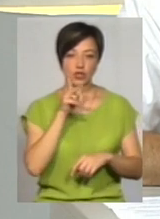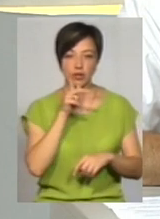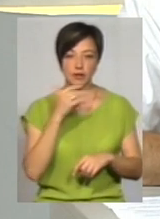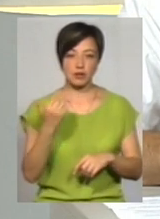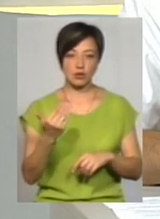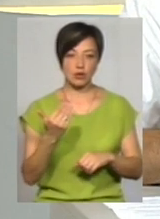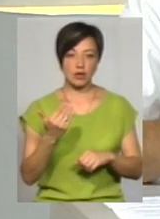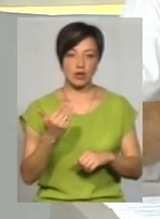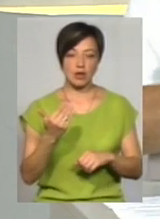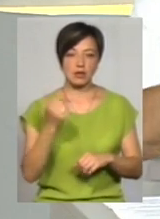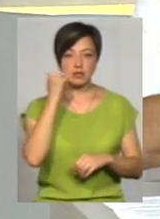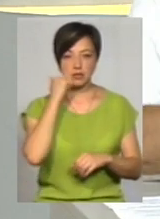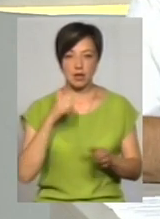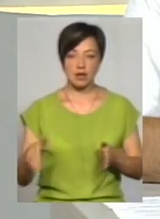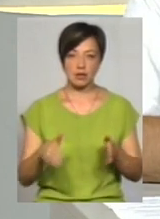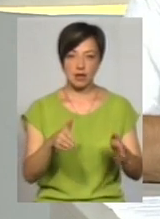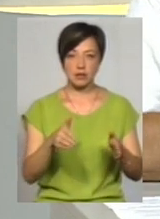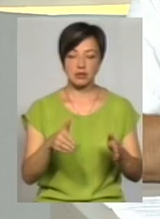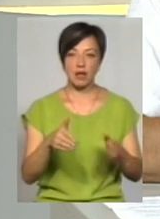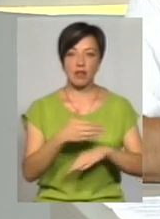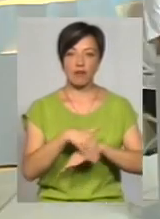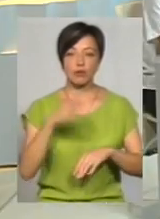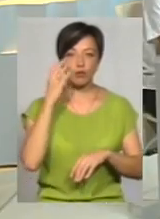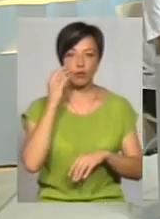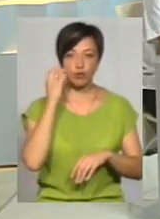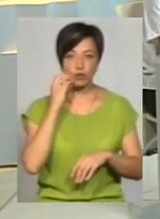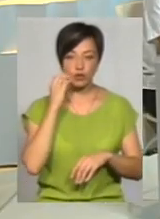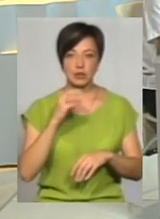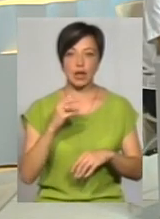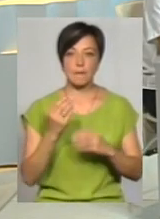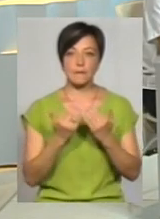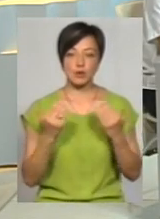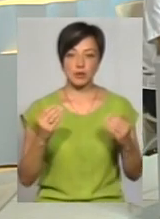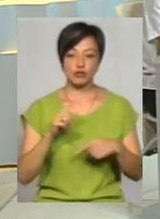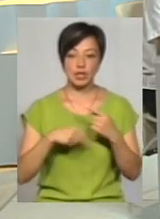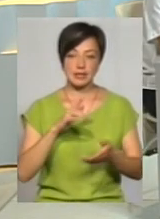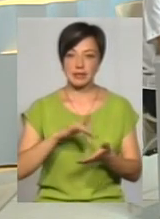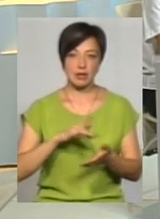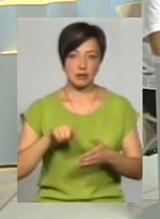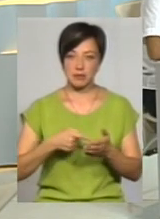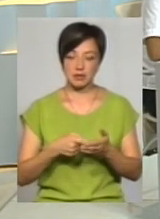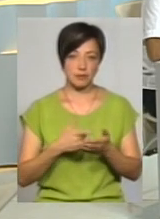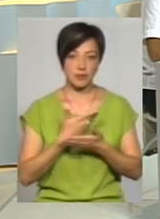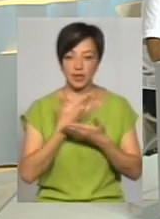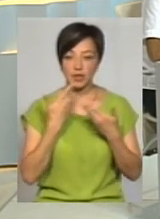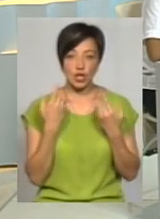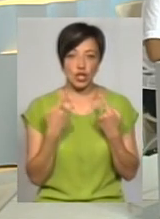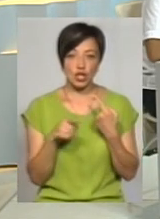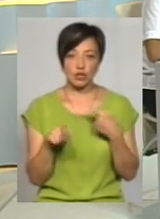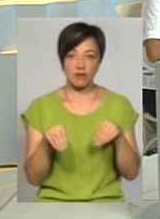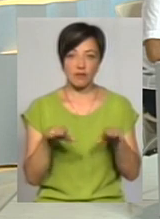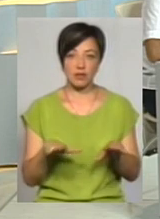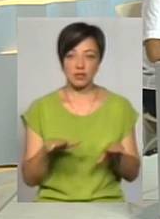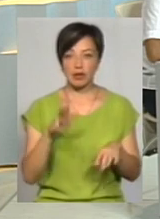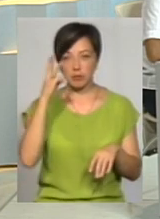сторони, він проходить по старій трасі, виходить на вулицю Пушкінську на проспект, він через центр міста не йде. А іншого виходу, як Смельницького на